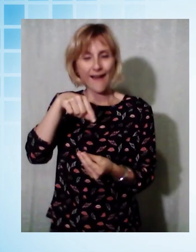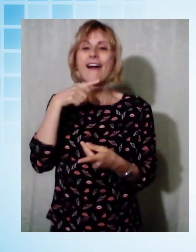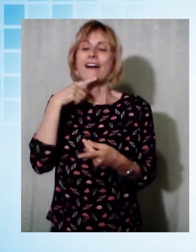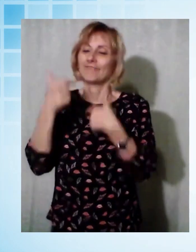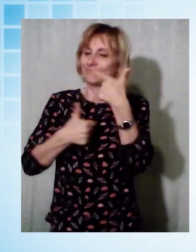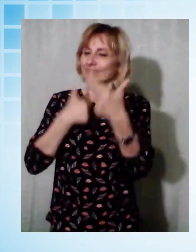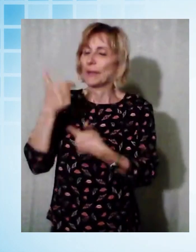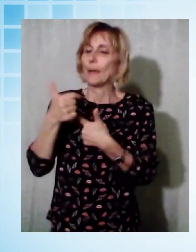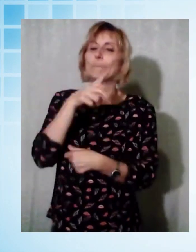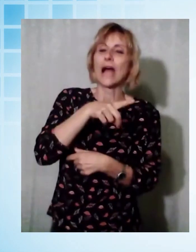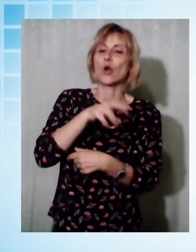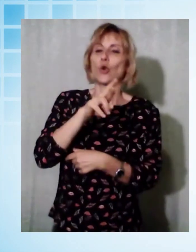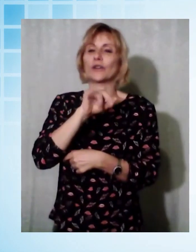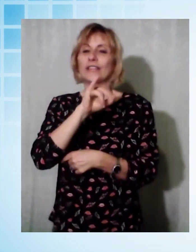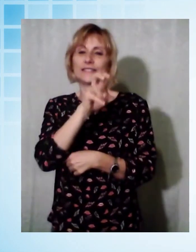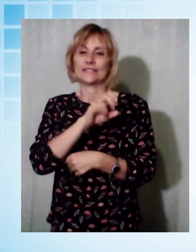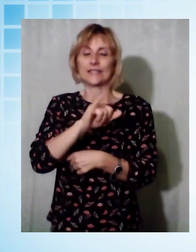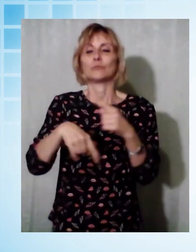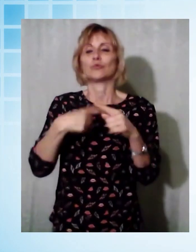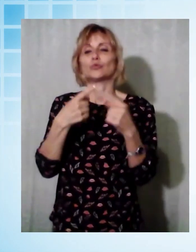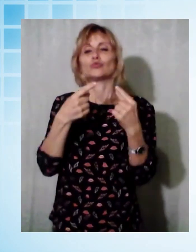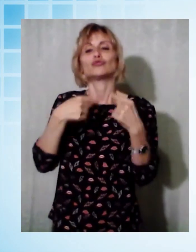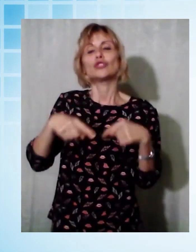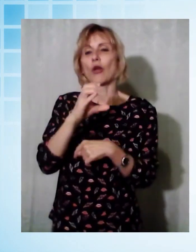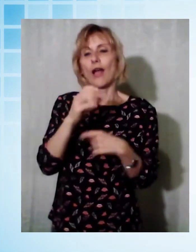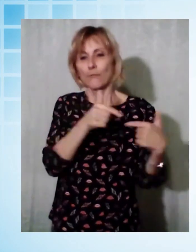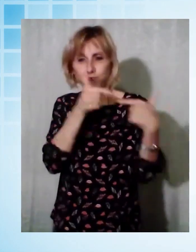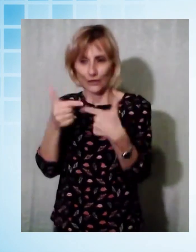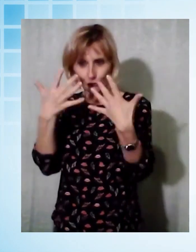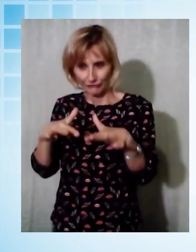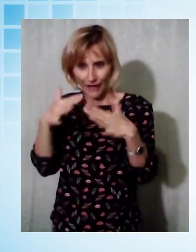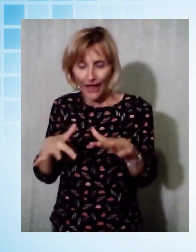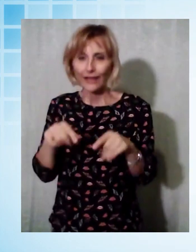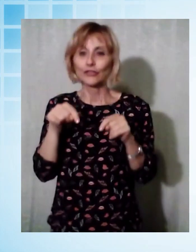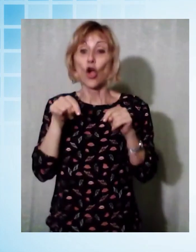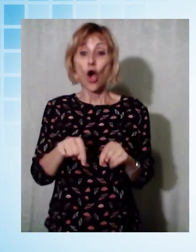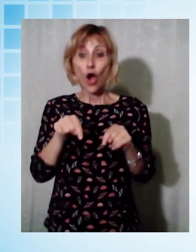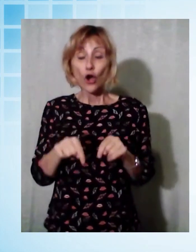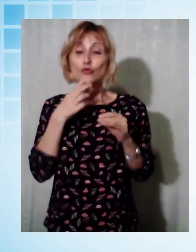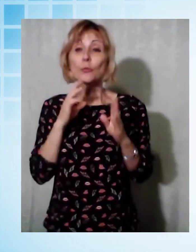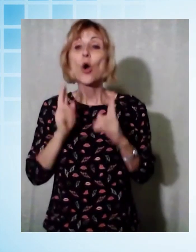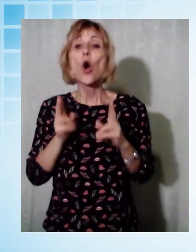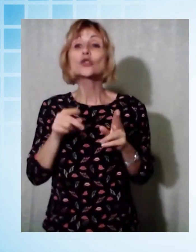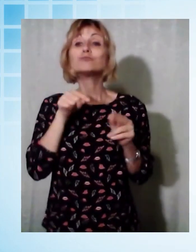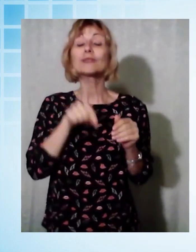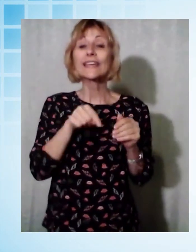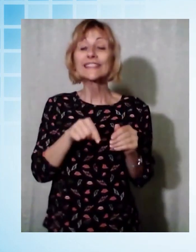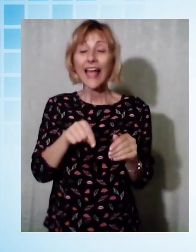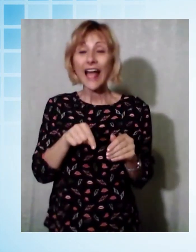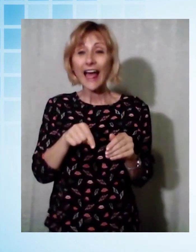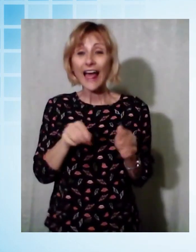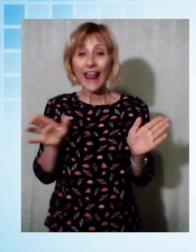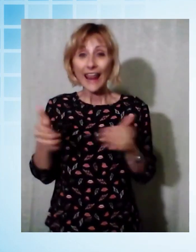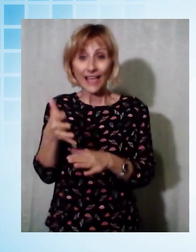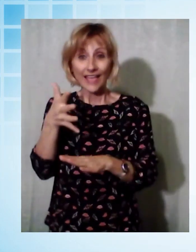circolo di Capannori. La consegna è avvenuta oggi nella hall del San Luca alla responsabile della pediatria